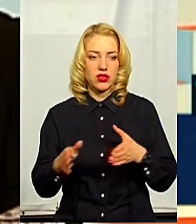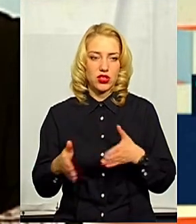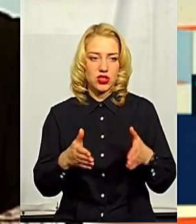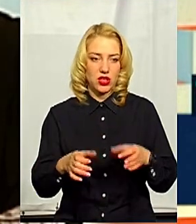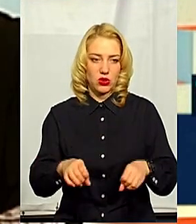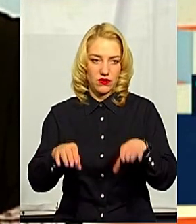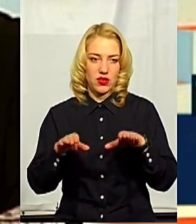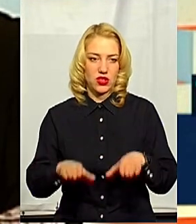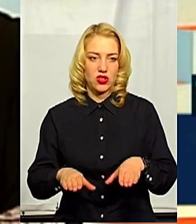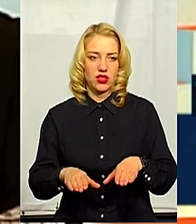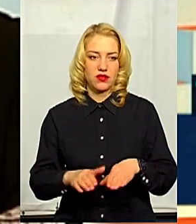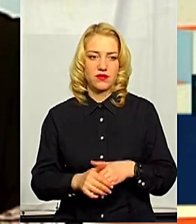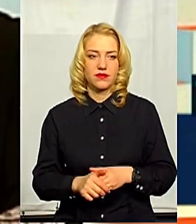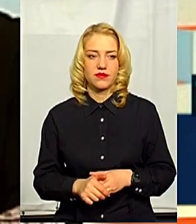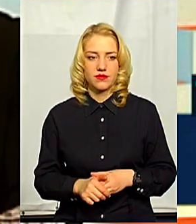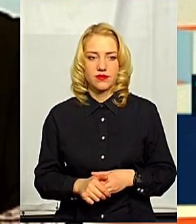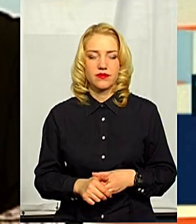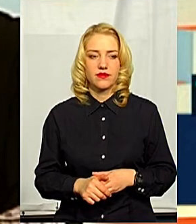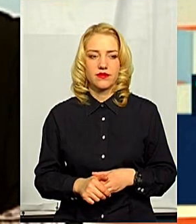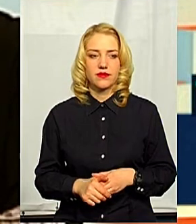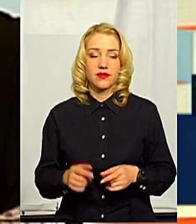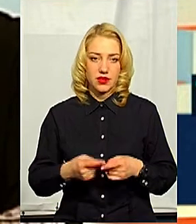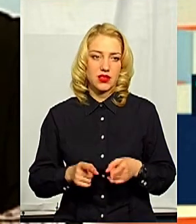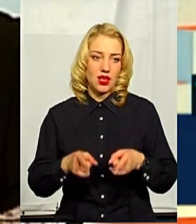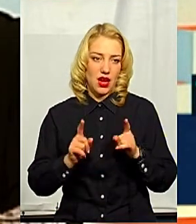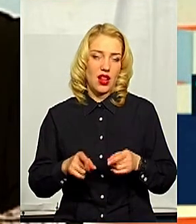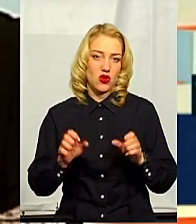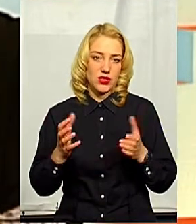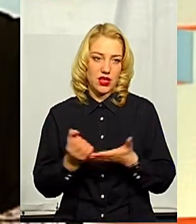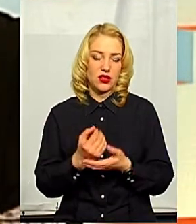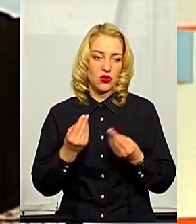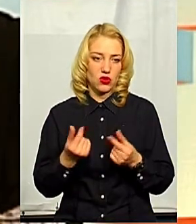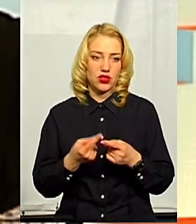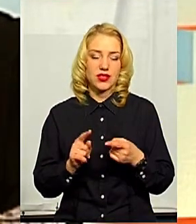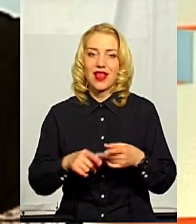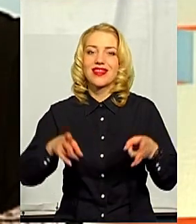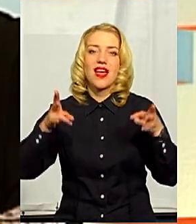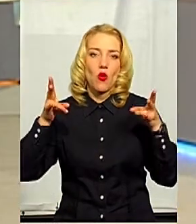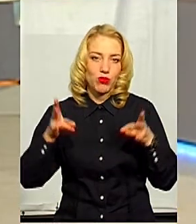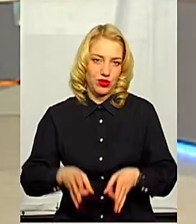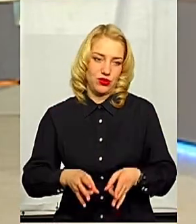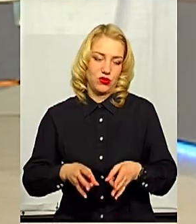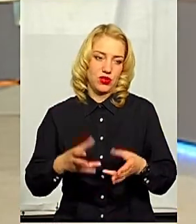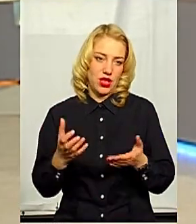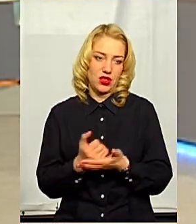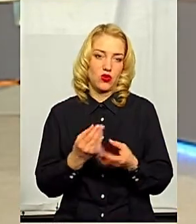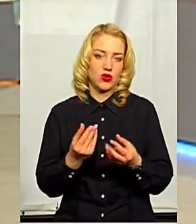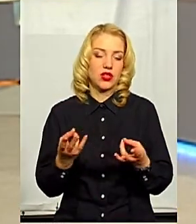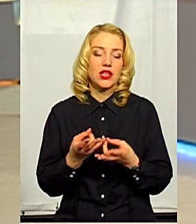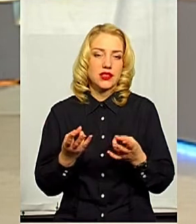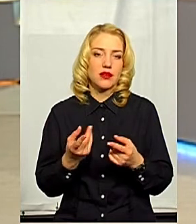вирішення. Ну це реально знайти кошти. Це просто буде необхідність вже, це буде вже